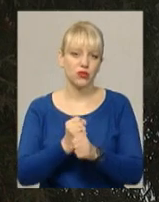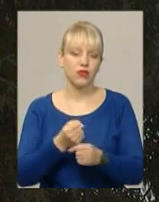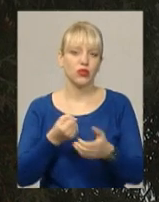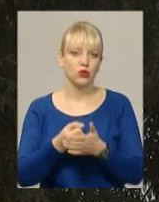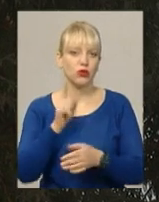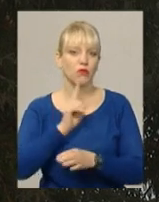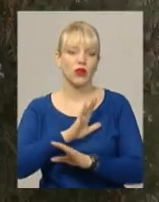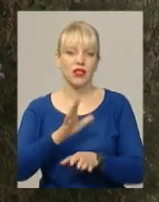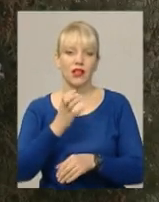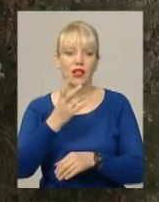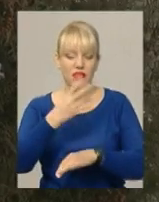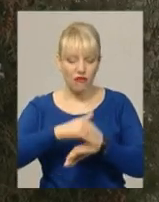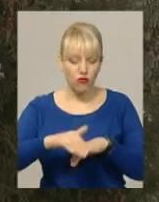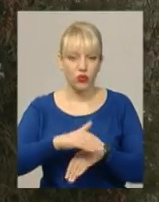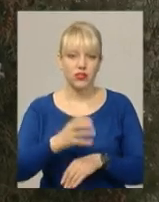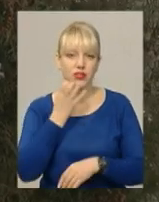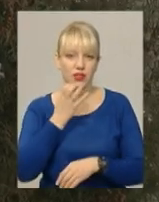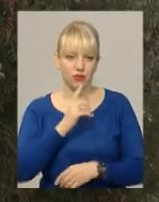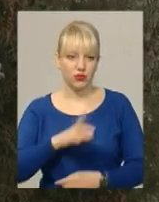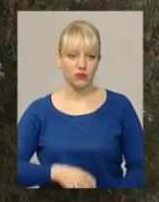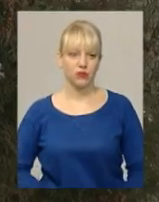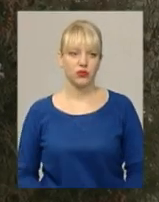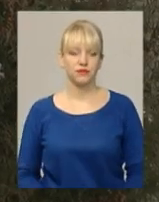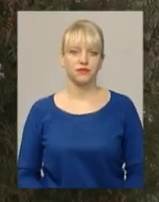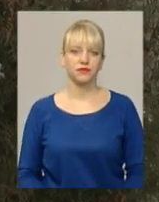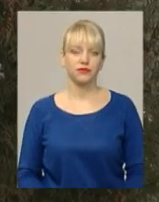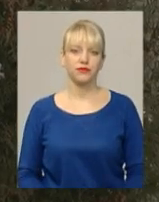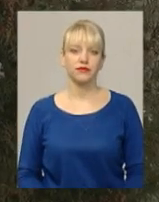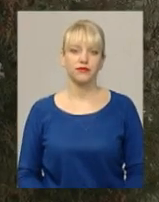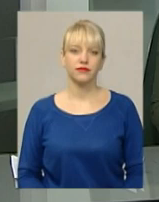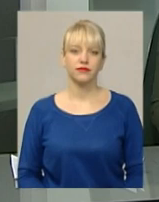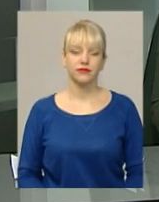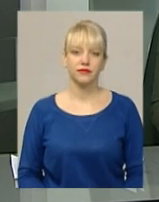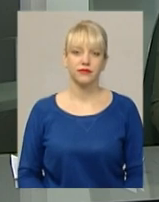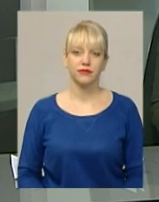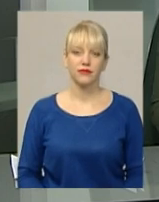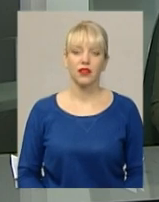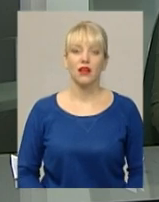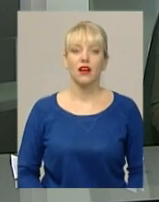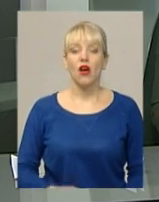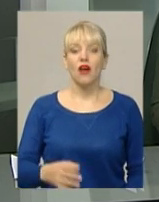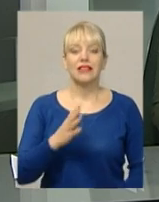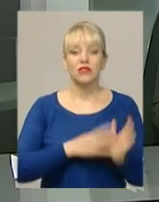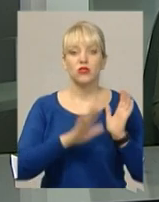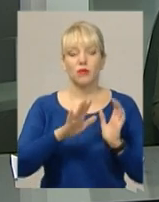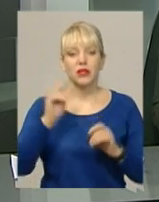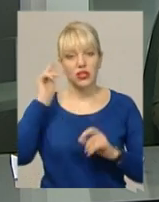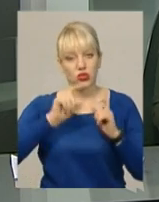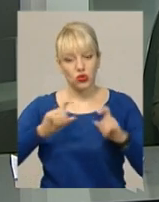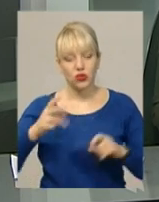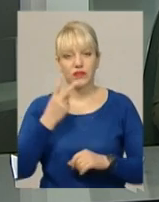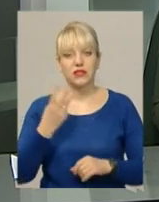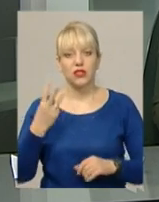потеплішає. Ірина Аріон, Володимир Саприкін, новини Поділля, центр. У 95 школах та 23